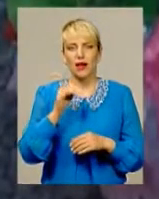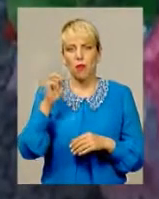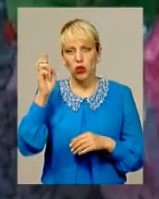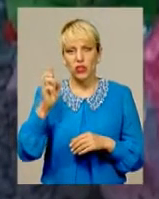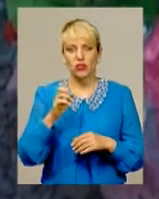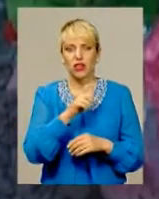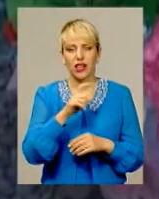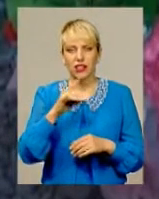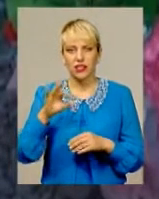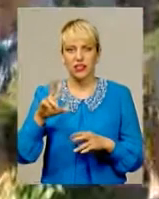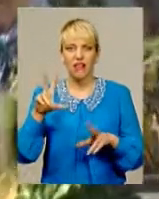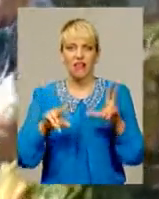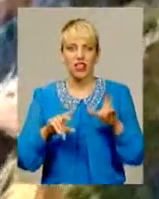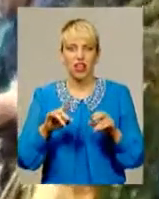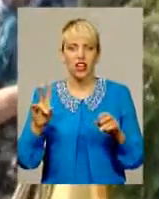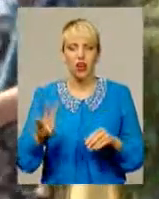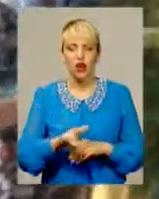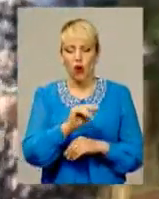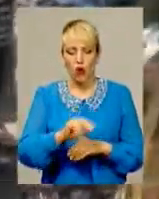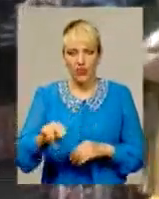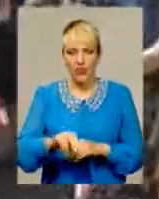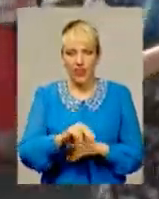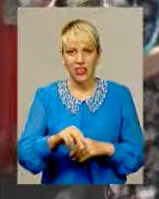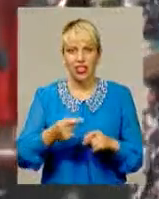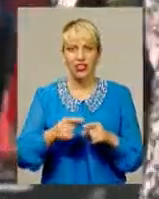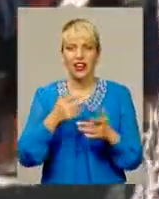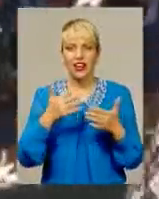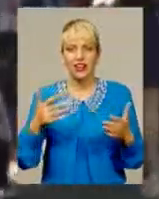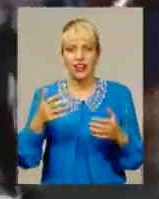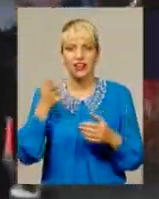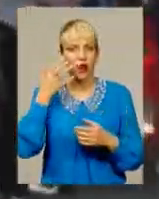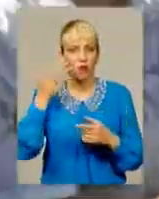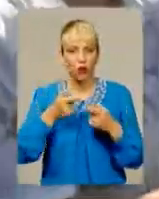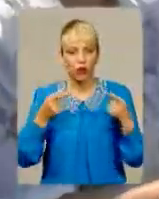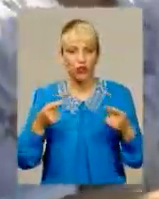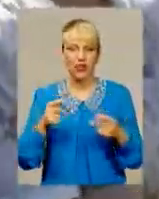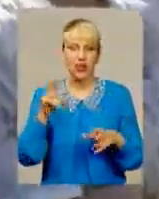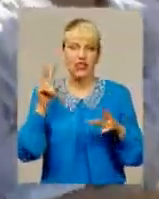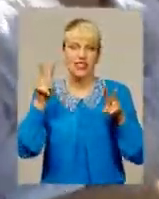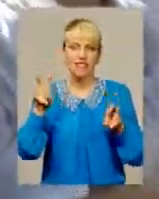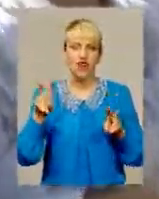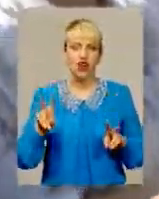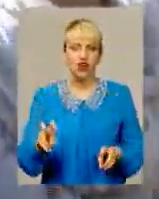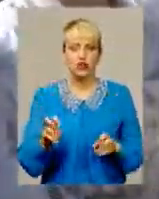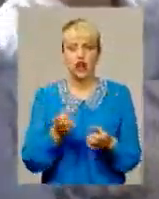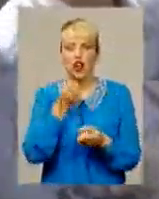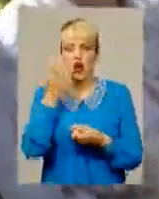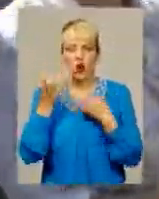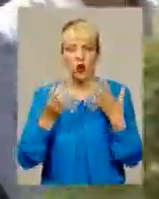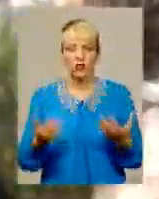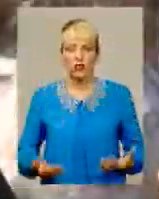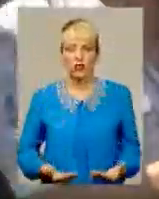Вважалося, що освячення цього дня різних плодів символізувало розквіт і плодючість життя. До другого Спас